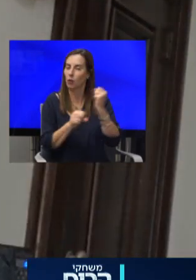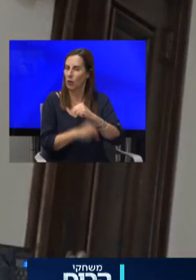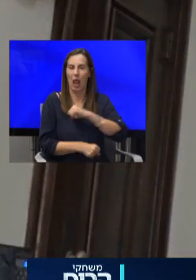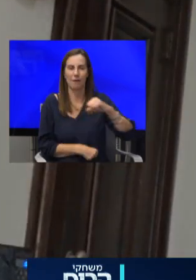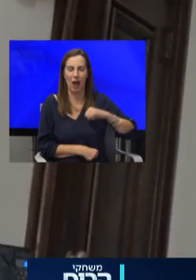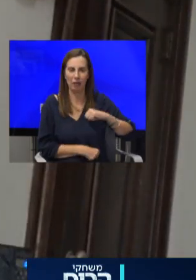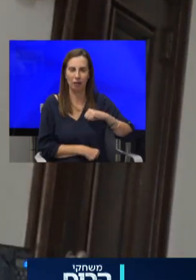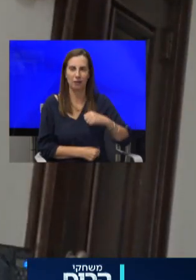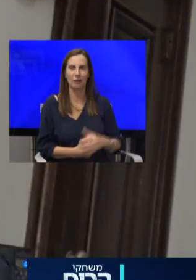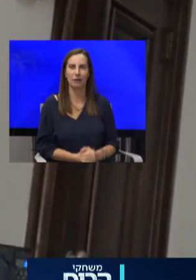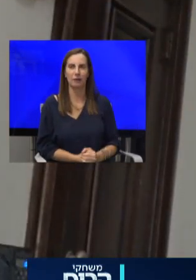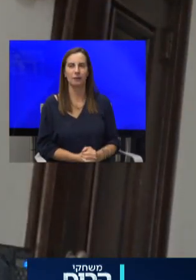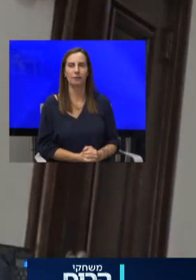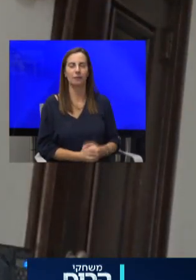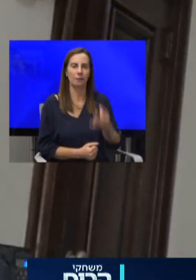מכניסה עמוק